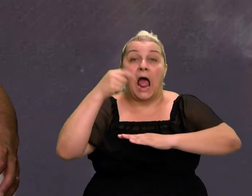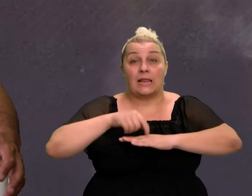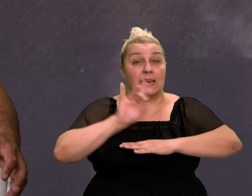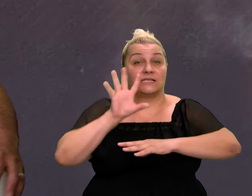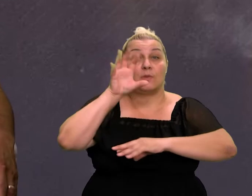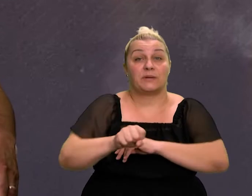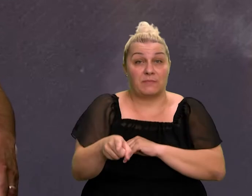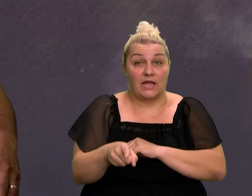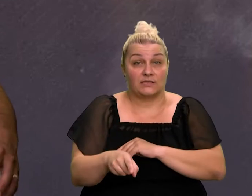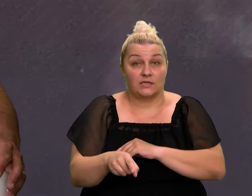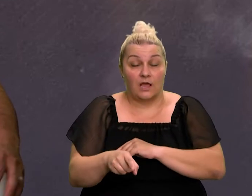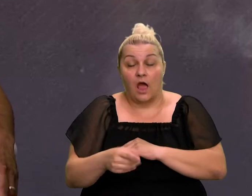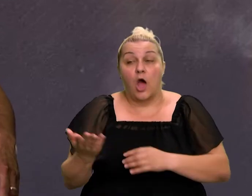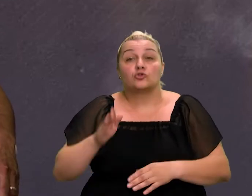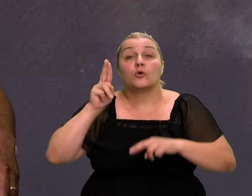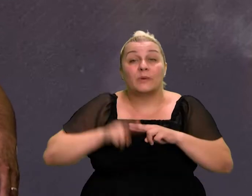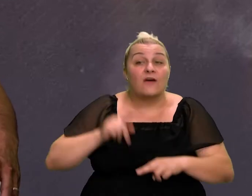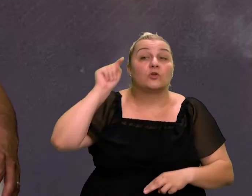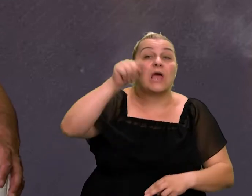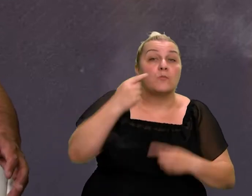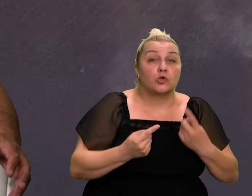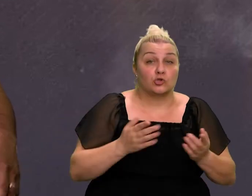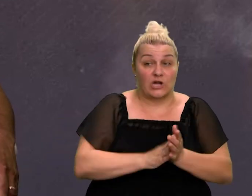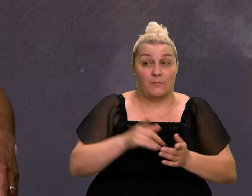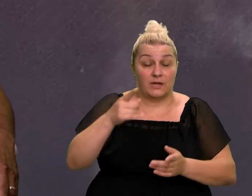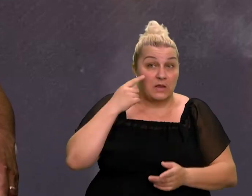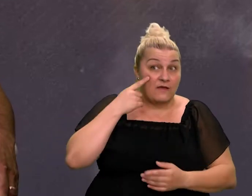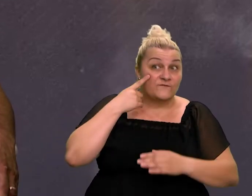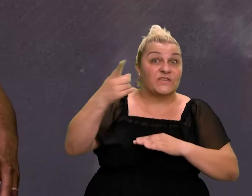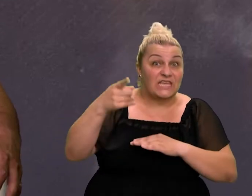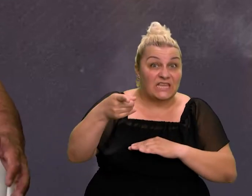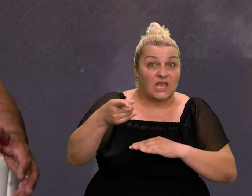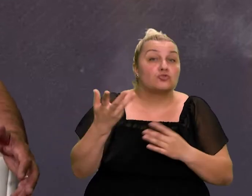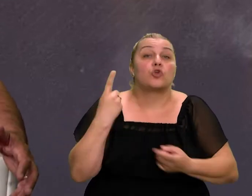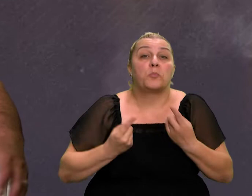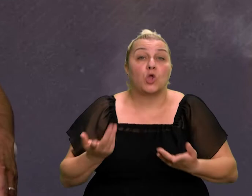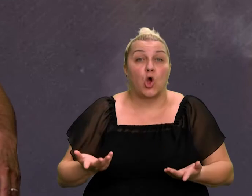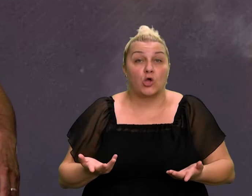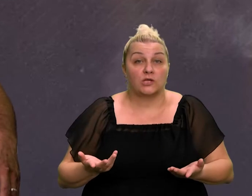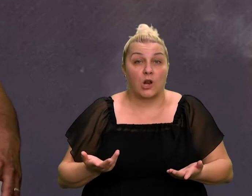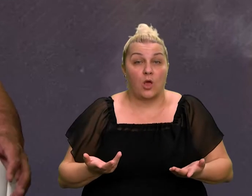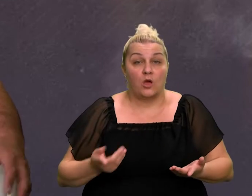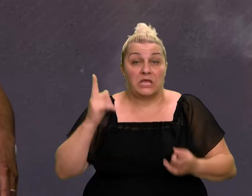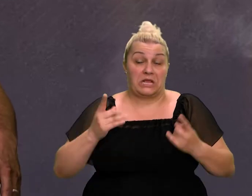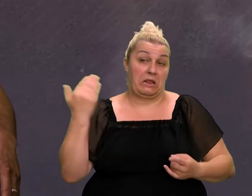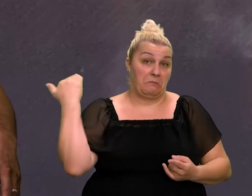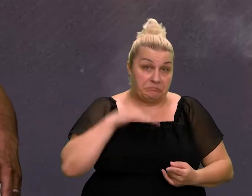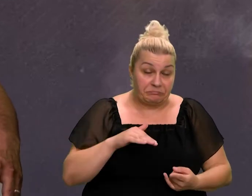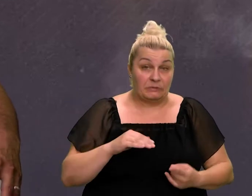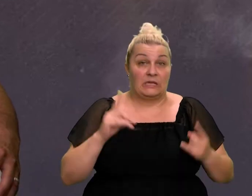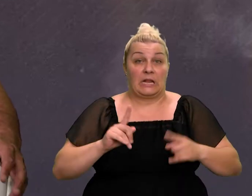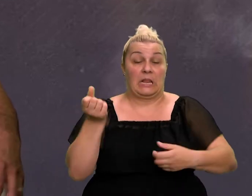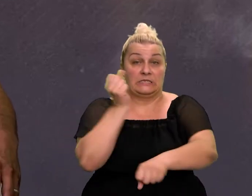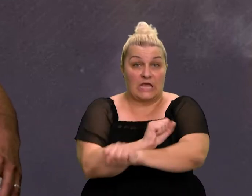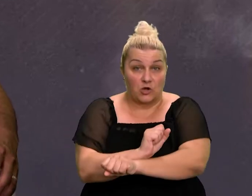A šta se događa, to je nezamislio da vam kažem, šta bi se dogodilo ako vas otkriju. Znači, ili ćete biti likvidirani,